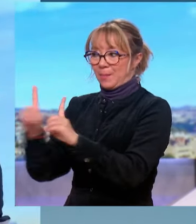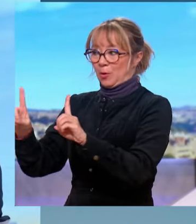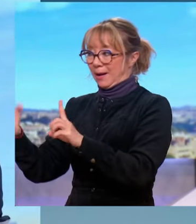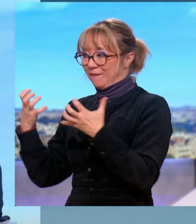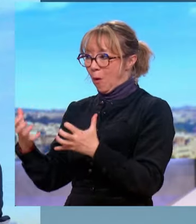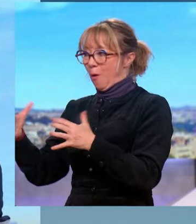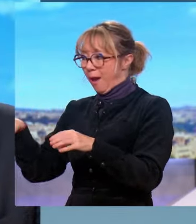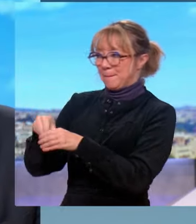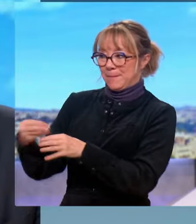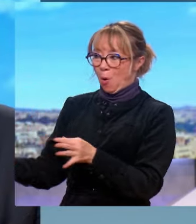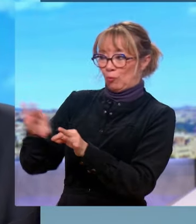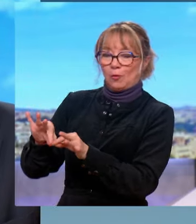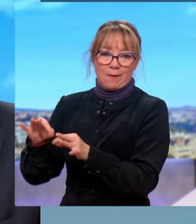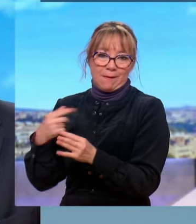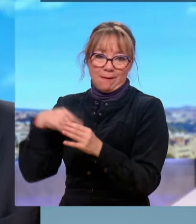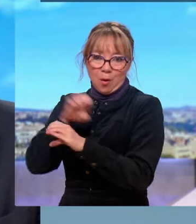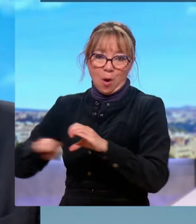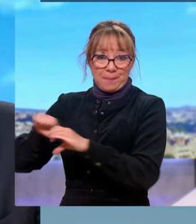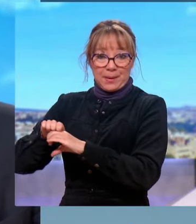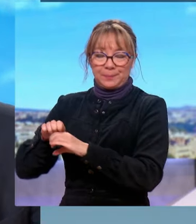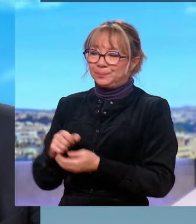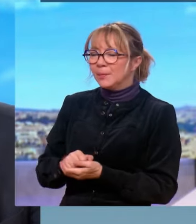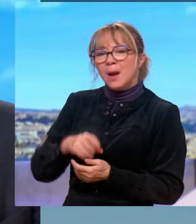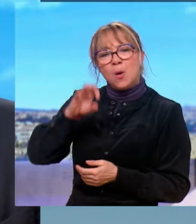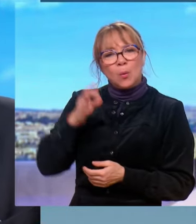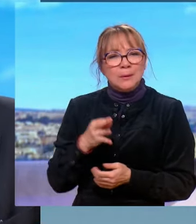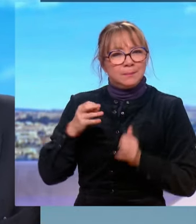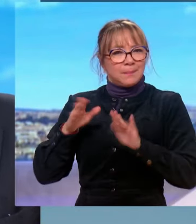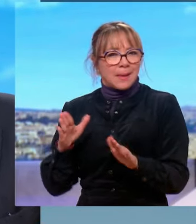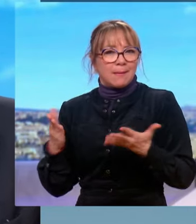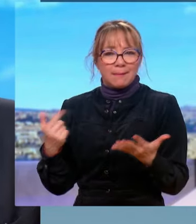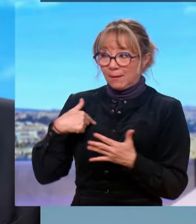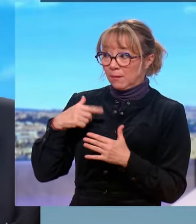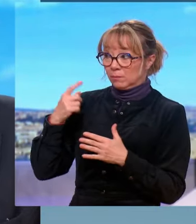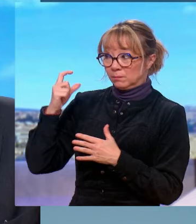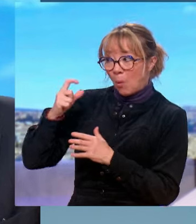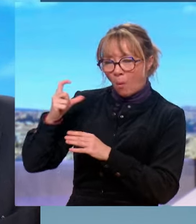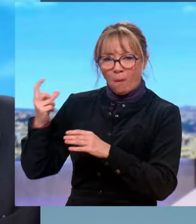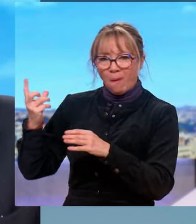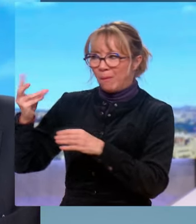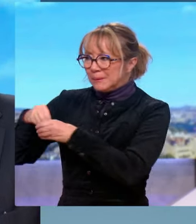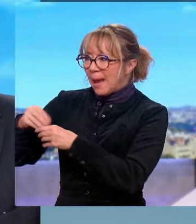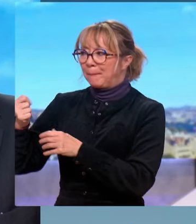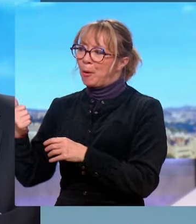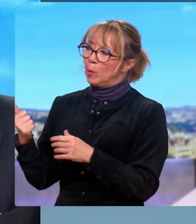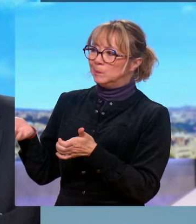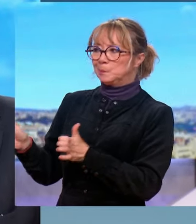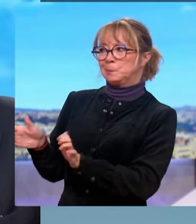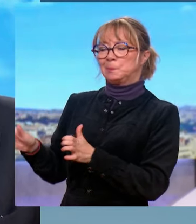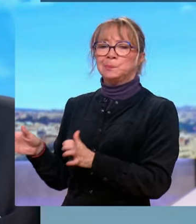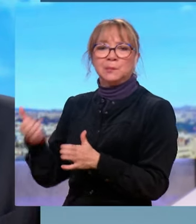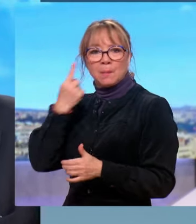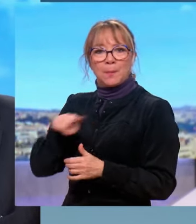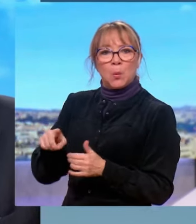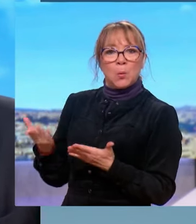Monsieur Anglade, les pays européens, y compris Emmanuel Macron, ont semblé assez frileux, en tout cas, sur la procédure d'adhésion de l'Ukraine à l'Union européenne. Pour l'instant,